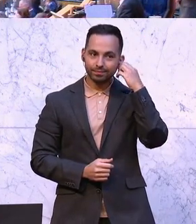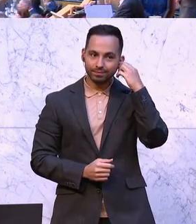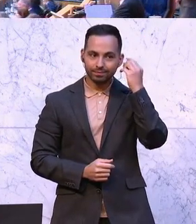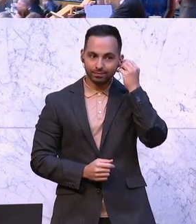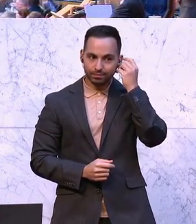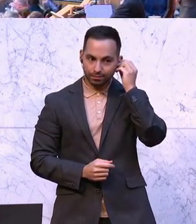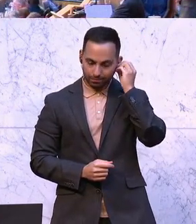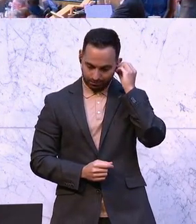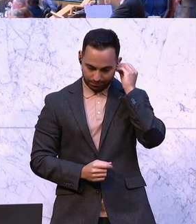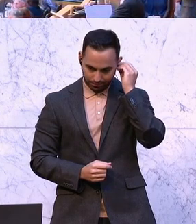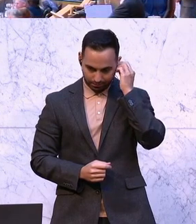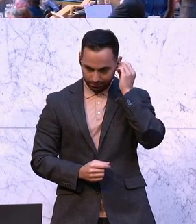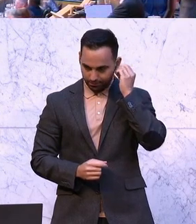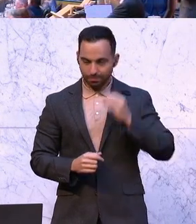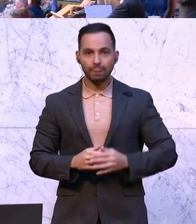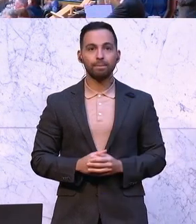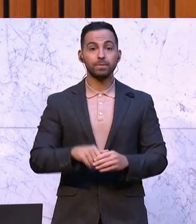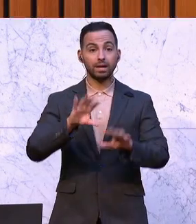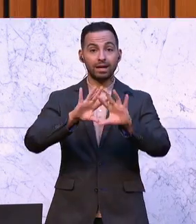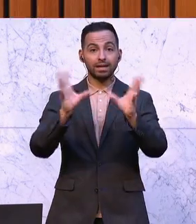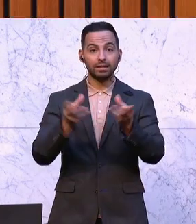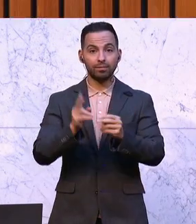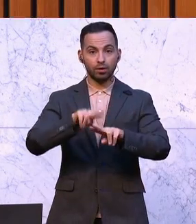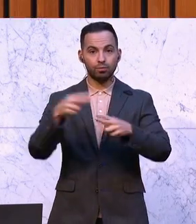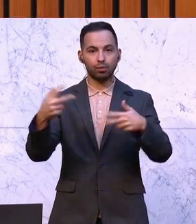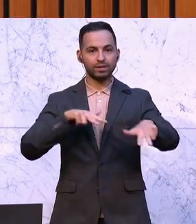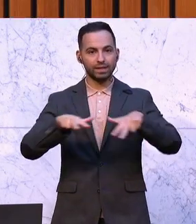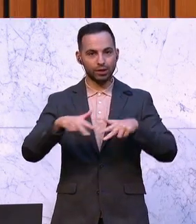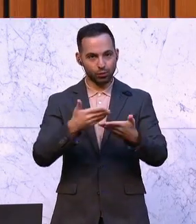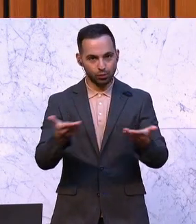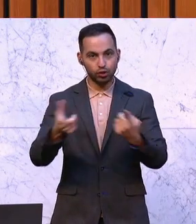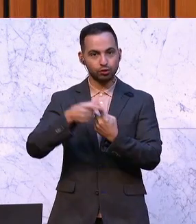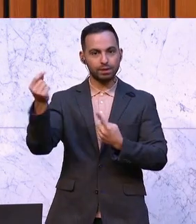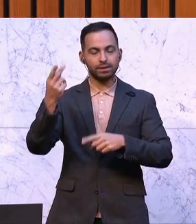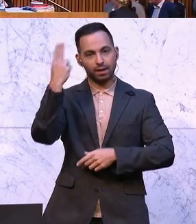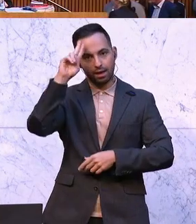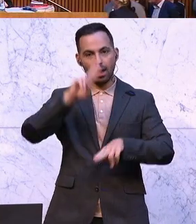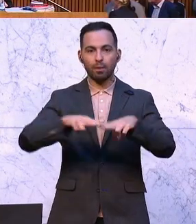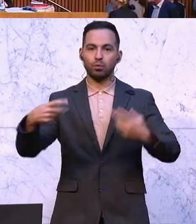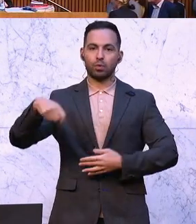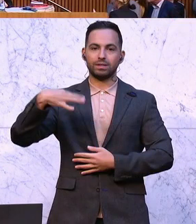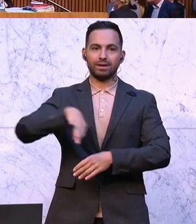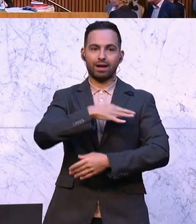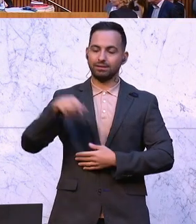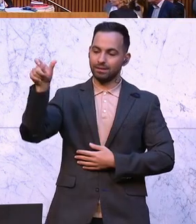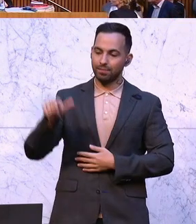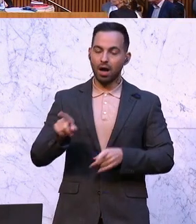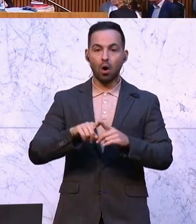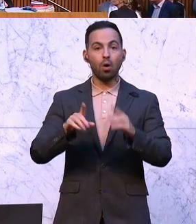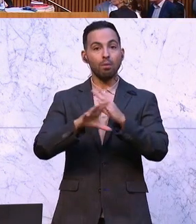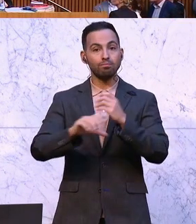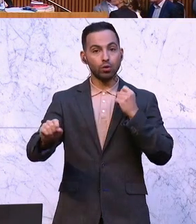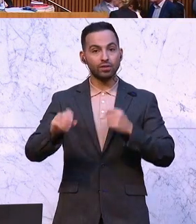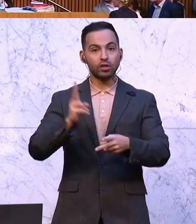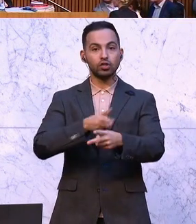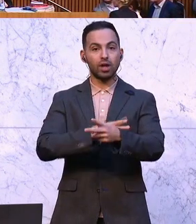Ich grüße die gesamte Bundesregierung mit der Spitze den Herrn Bundeskanzler. Ich darf den designierten Botschafter des